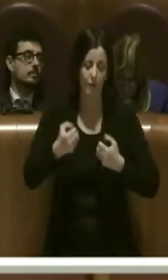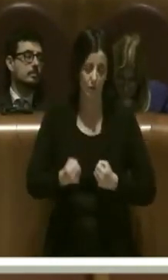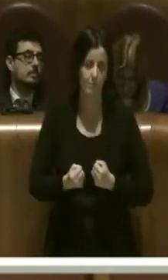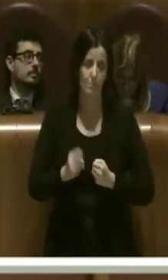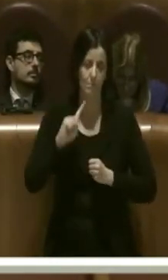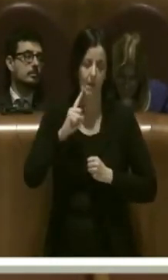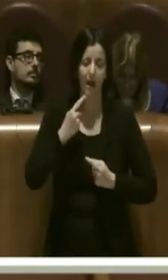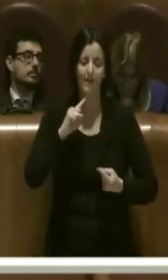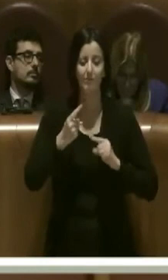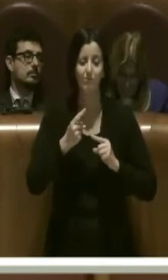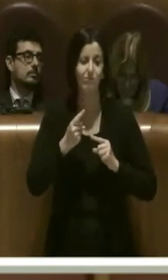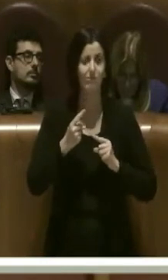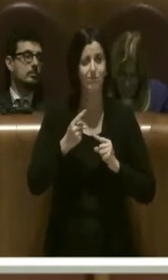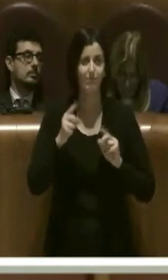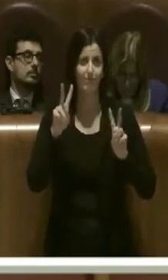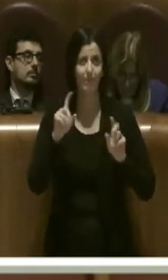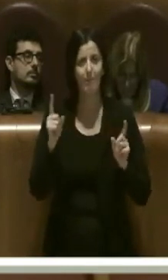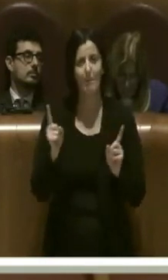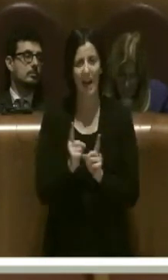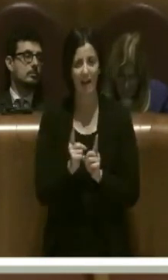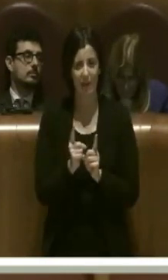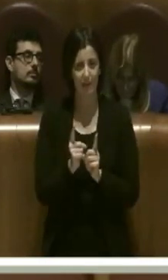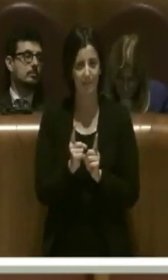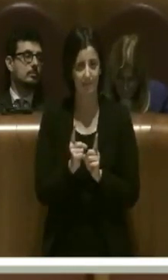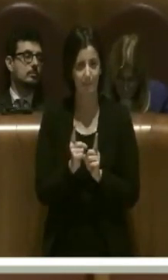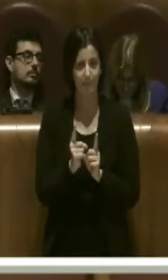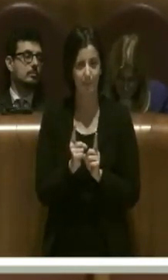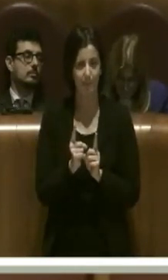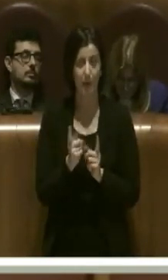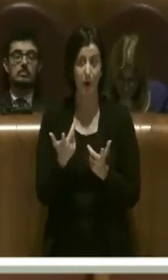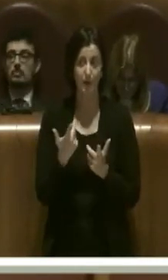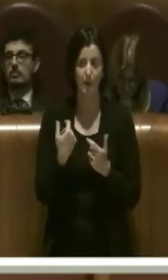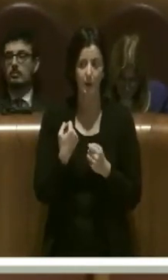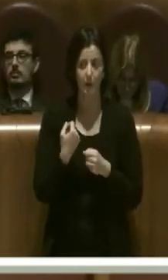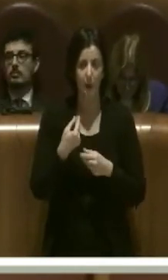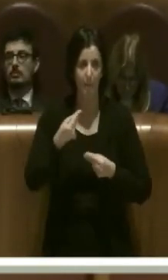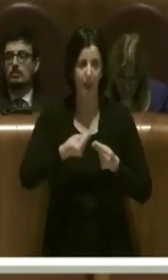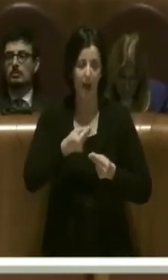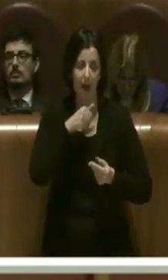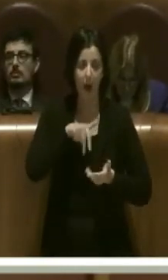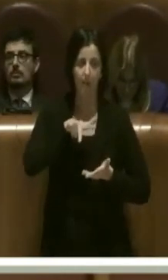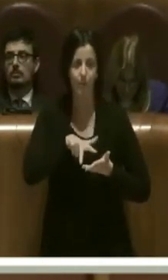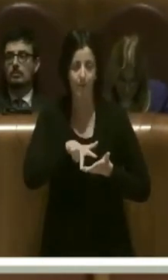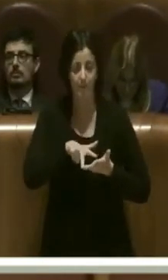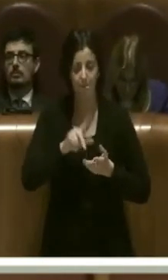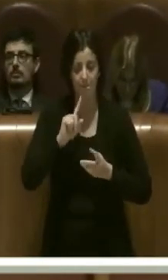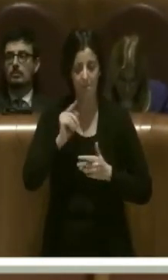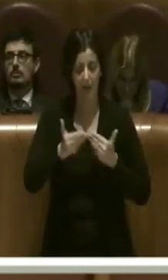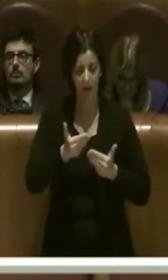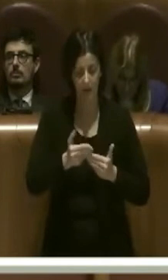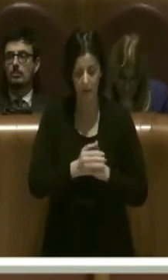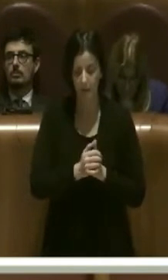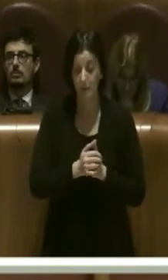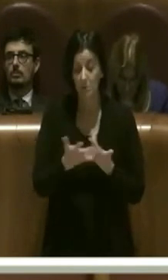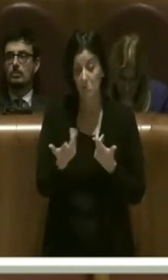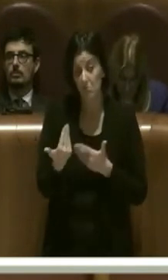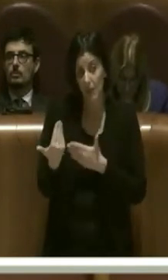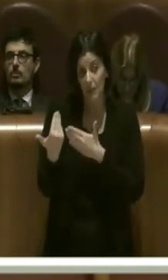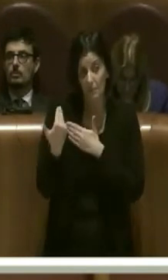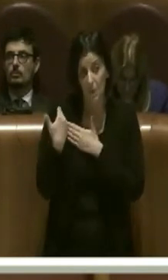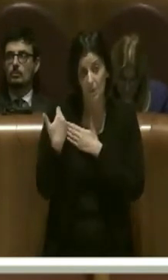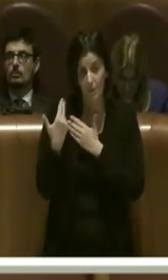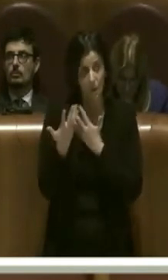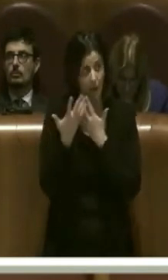discussione breve, chiamiamola in questo modo, e a facilitare l'approvazione di questo bilancio. Con senso di responsabilità che credo vada riconosciuto